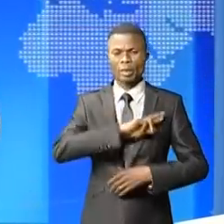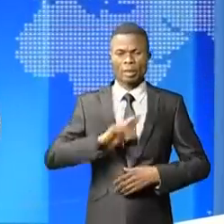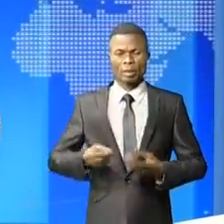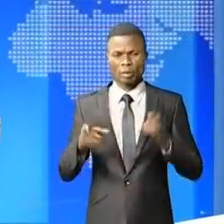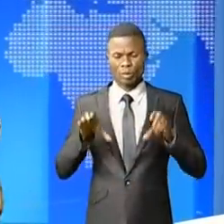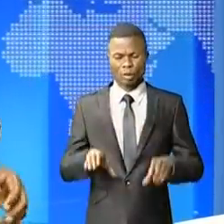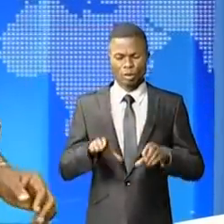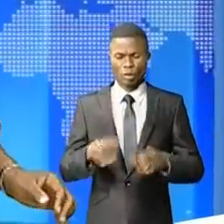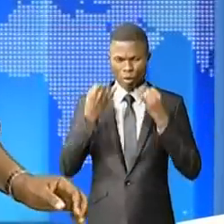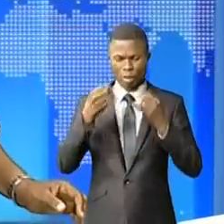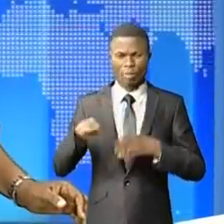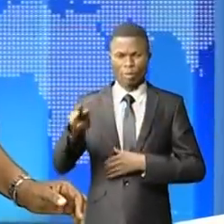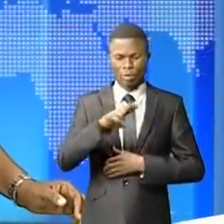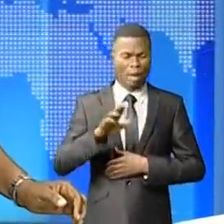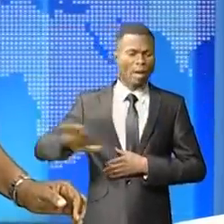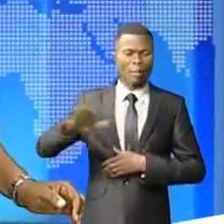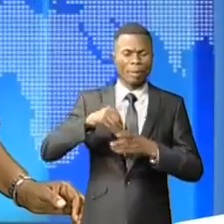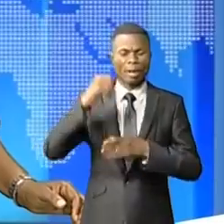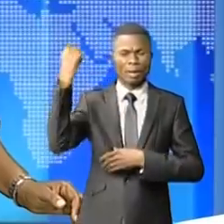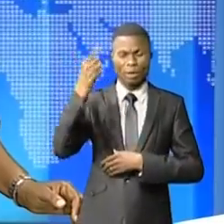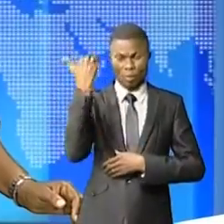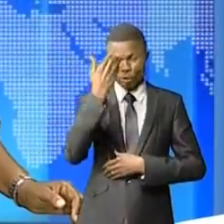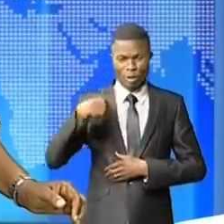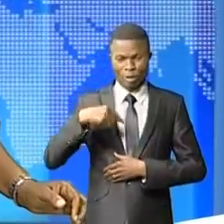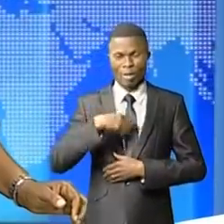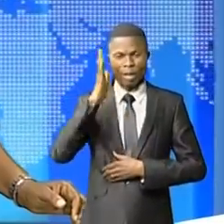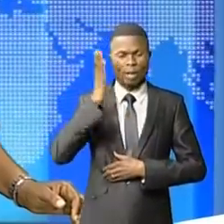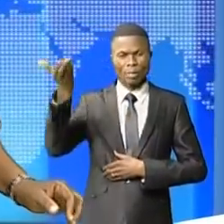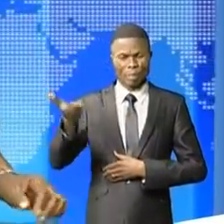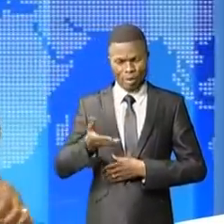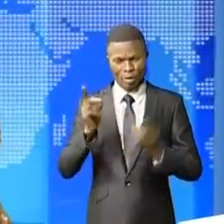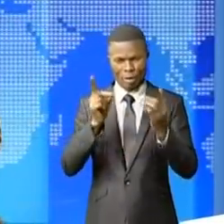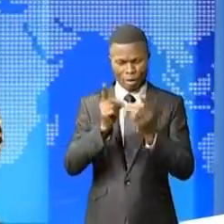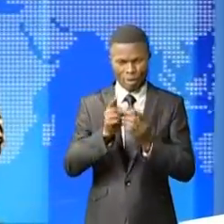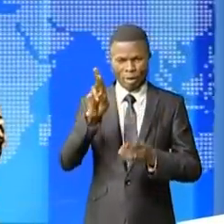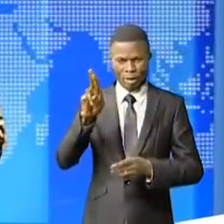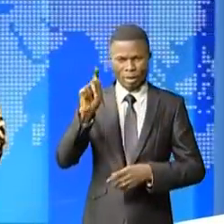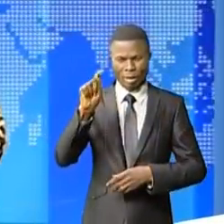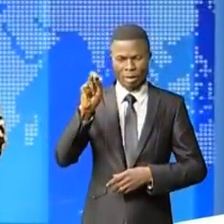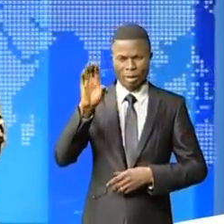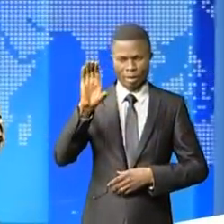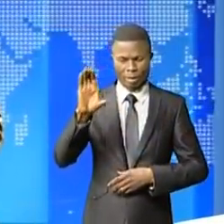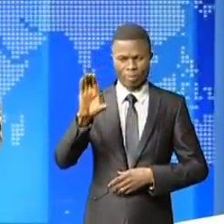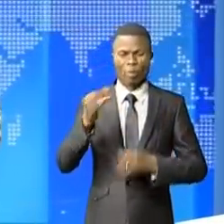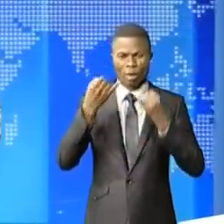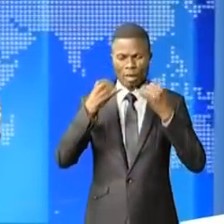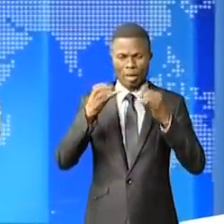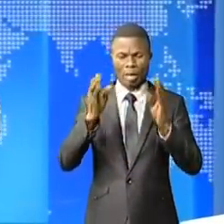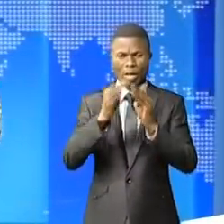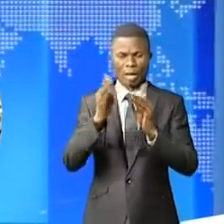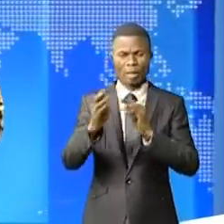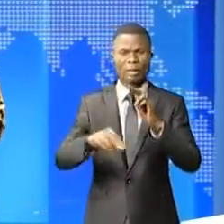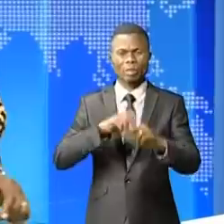démocratique du Congo. De partout où vous nous suivez, soyez le bienvenu si vous nous rejoignez. En nouvelle, l'Assemblée